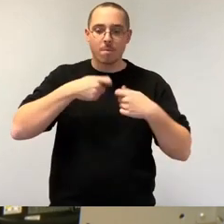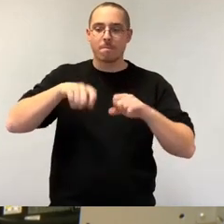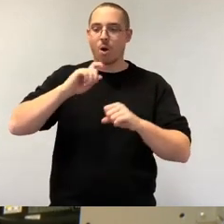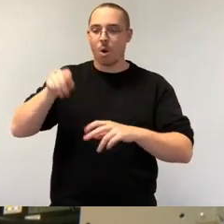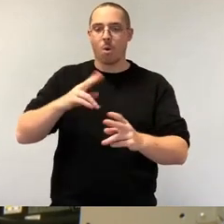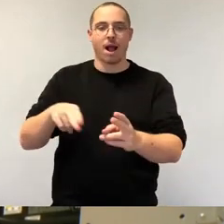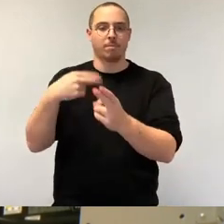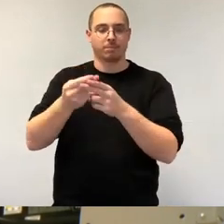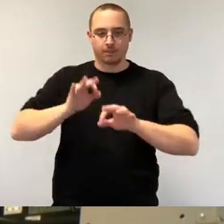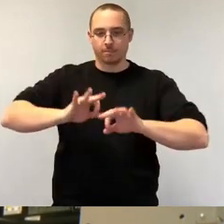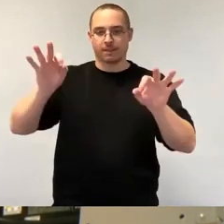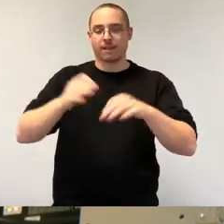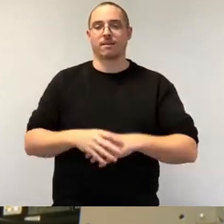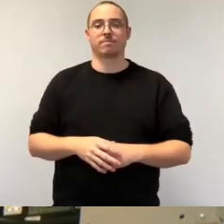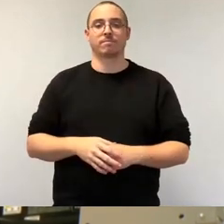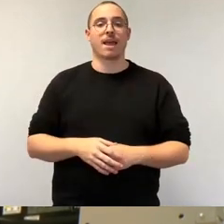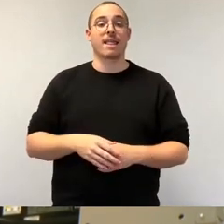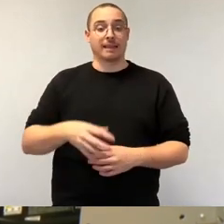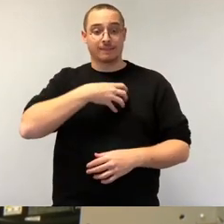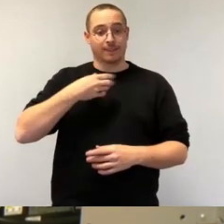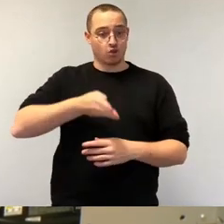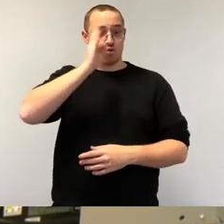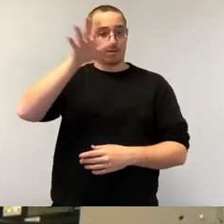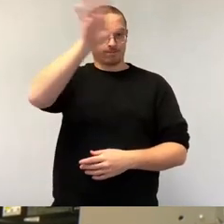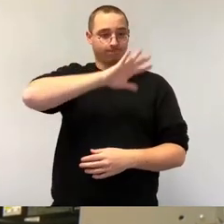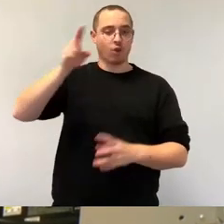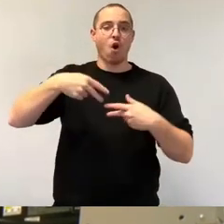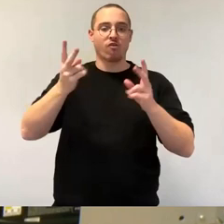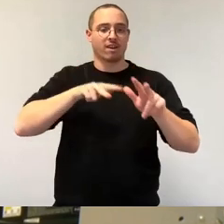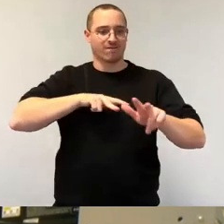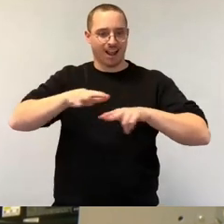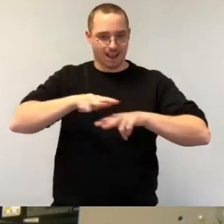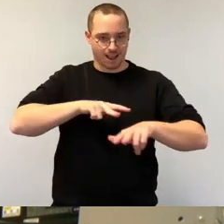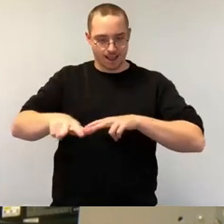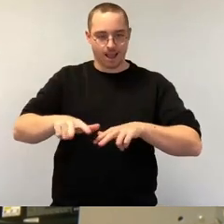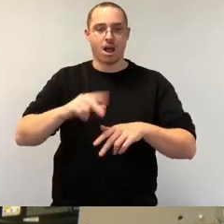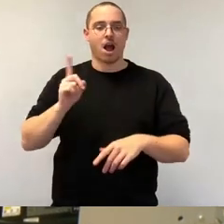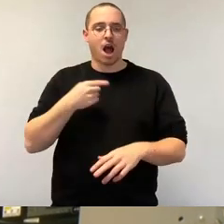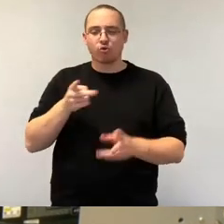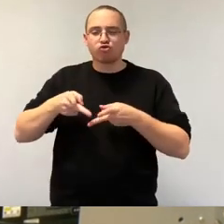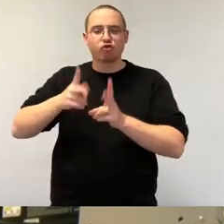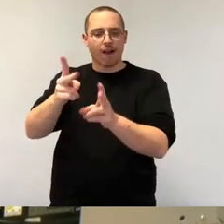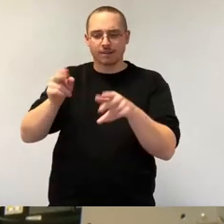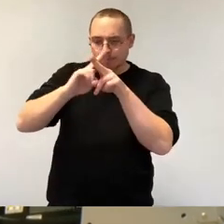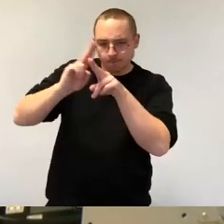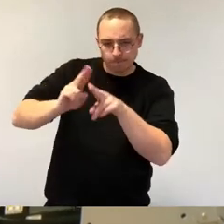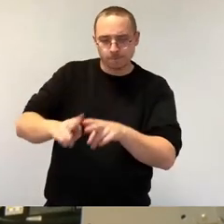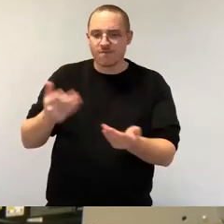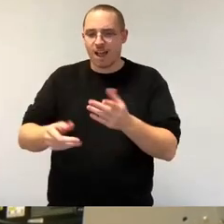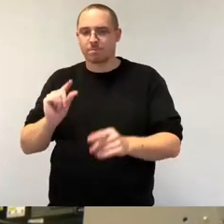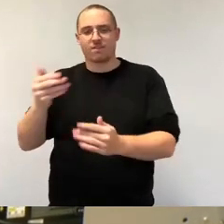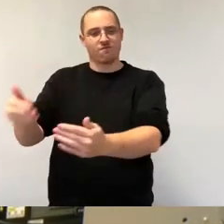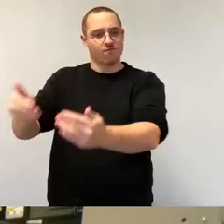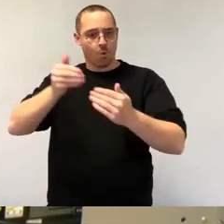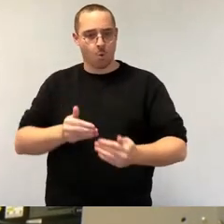im Dresdner Norden und die dafür nötigen Straßensanierungen sich nochmal genau anzugucken und zu überlegen, was vorgezogen werden könnte, Kita und